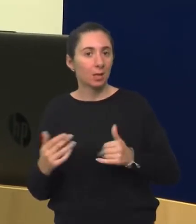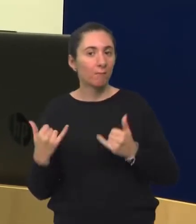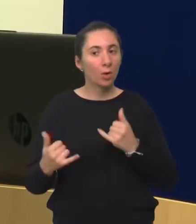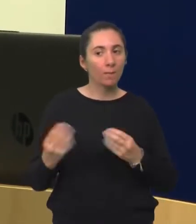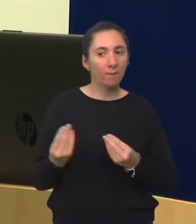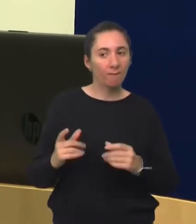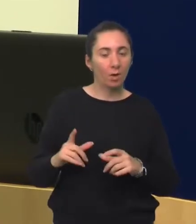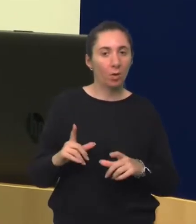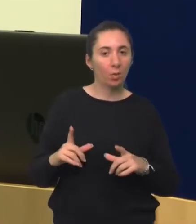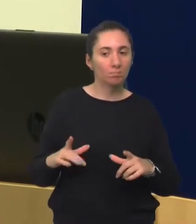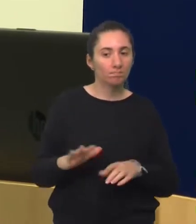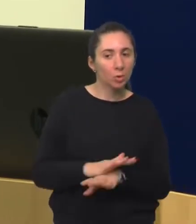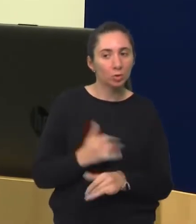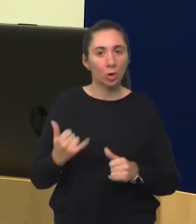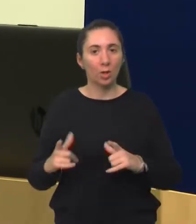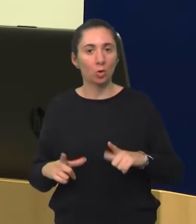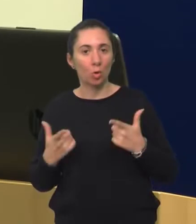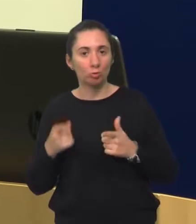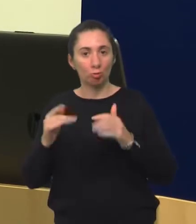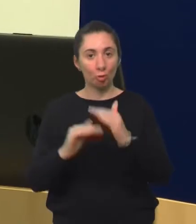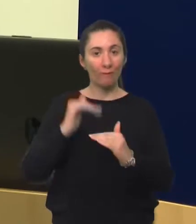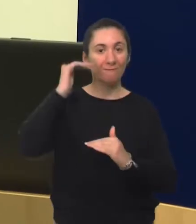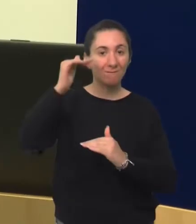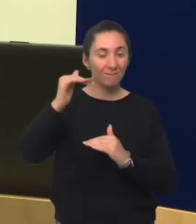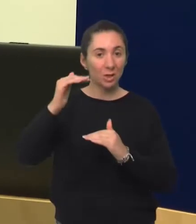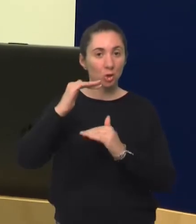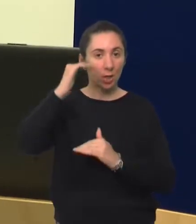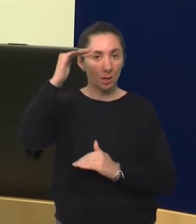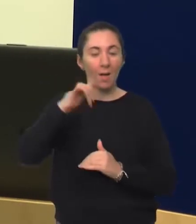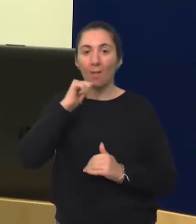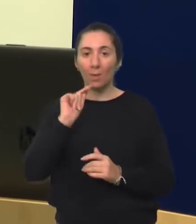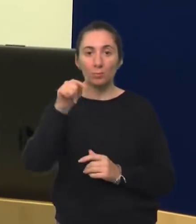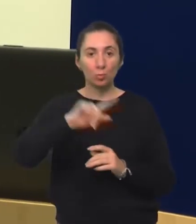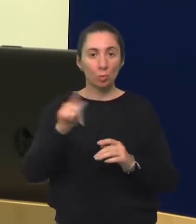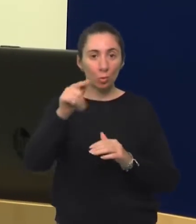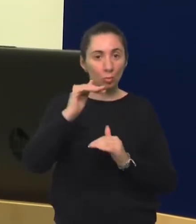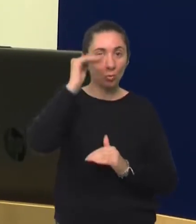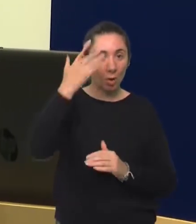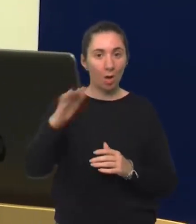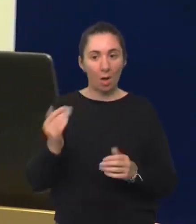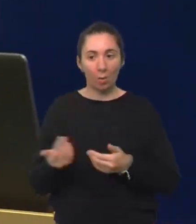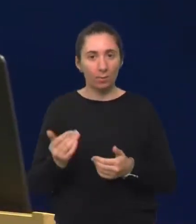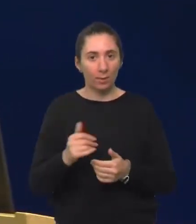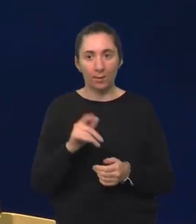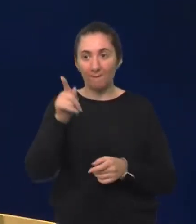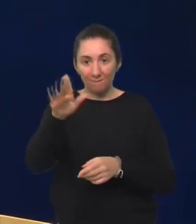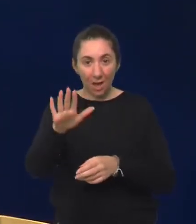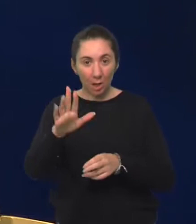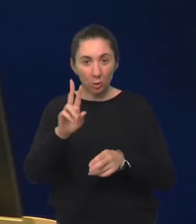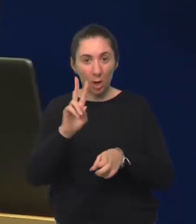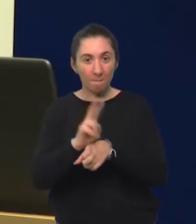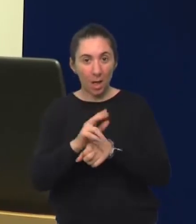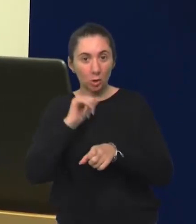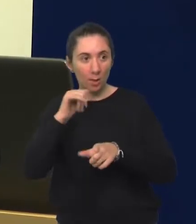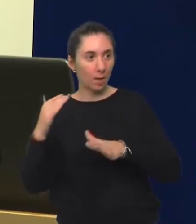nekakav osjećaj ili nekakav doživljaj. I to je još jedna viša razina, ali ne možemo doći do toga ako dijete s vama ne može, ako vašu pažnju ne može